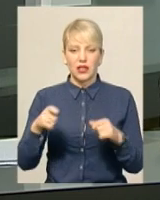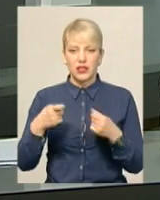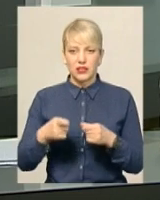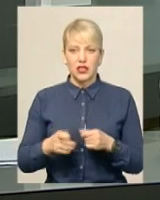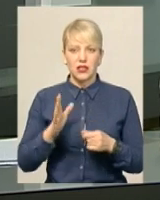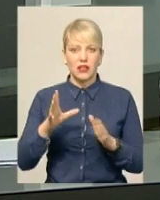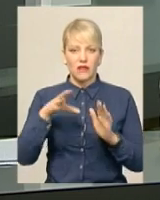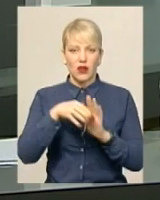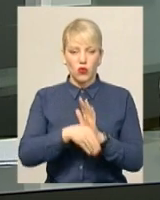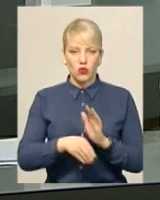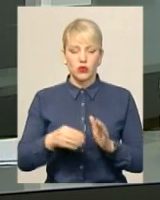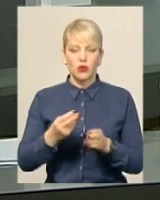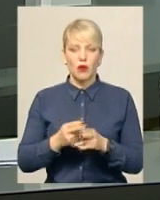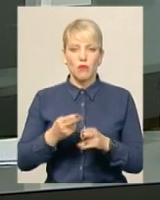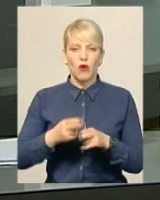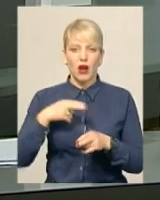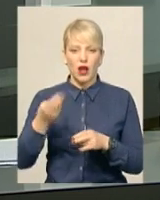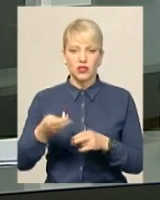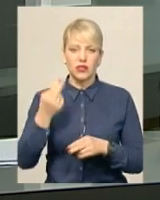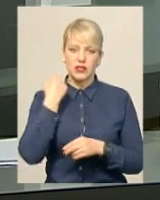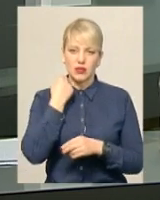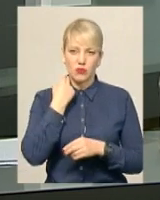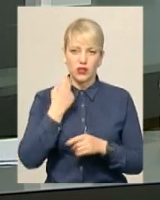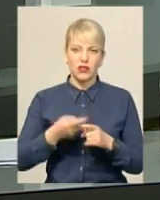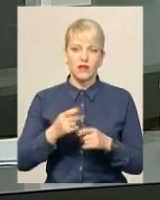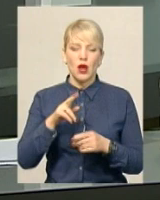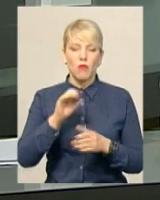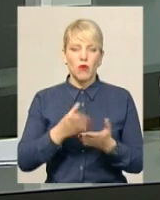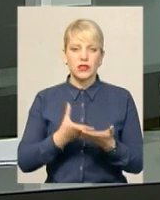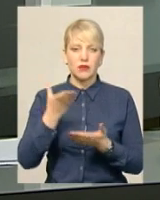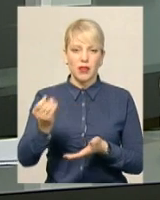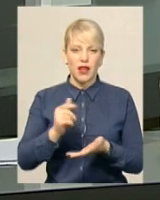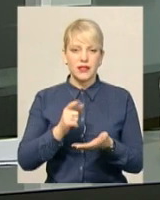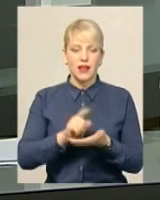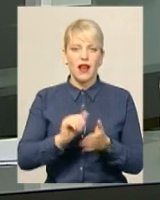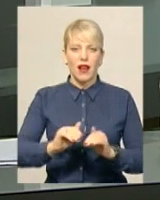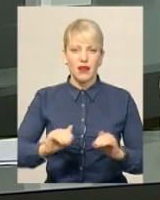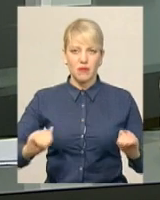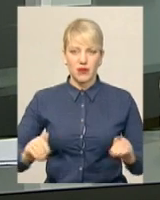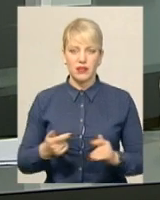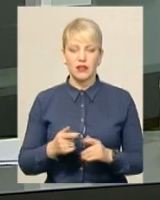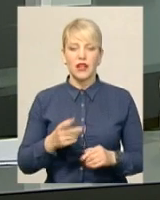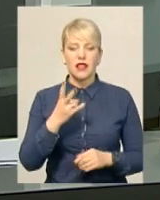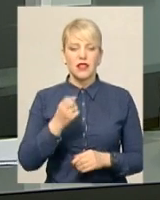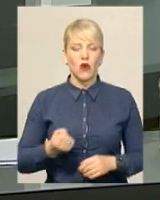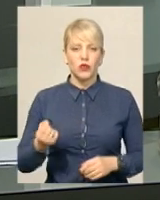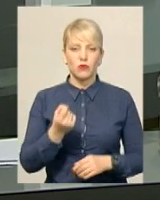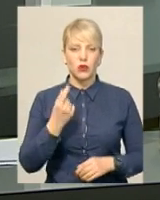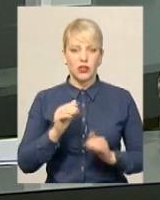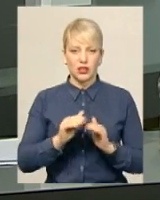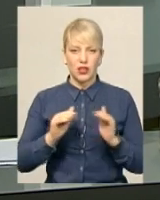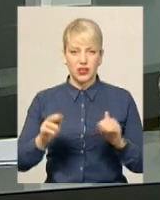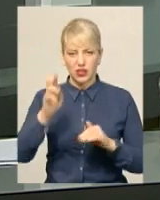підуть у рахунок погашення заборгованості зі сплати аліментів. Впродовж минулого тижня у Хмельницькому на утримання 11 дітей